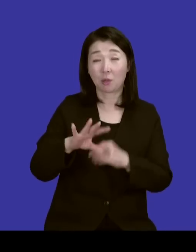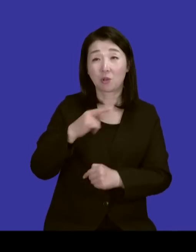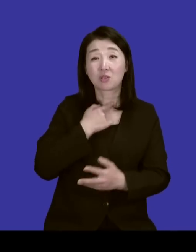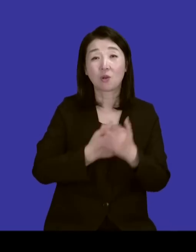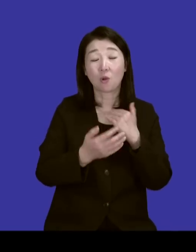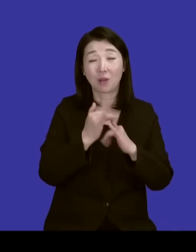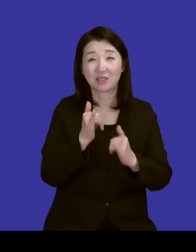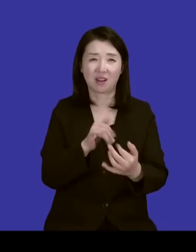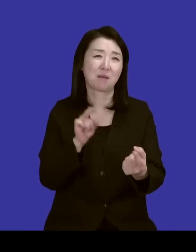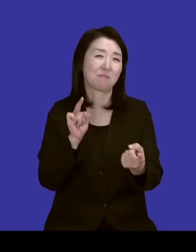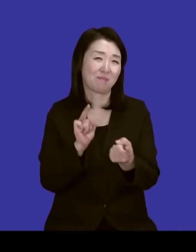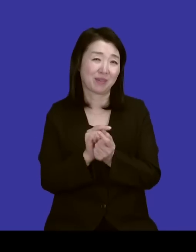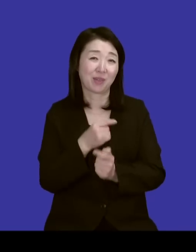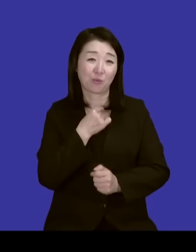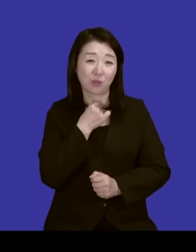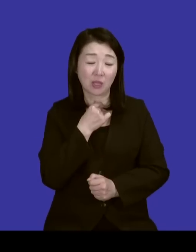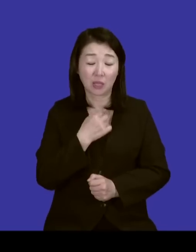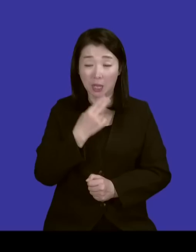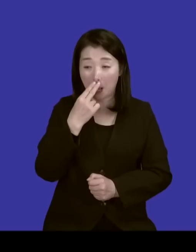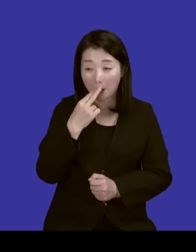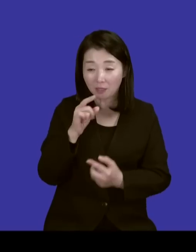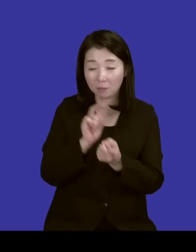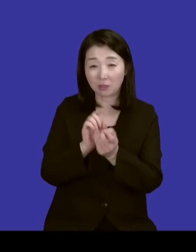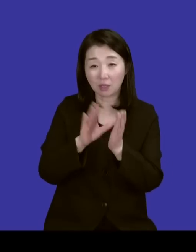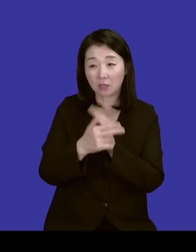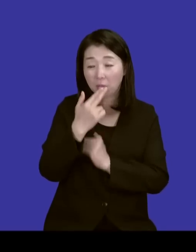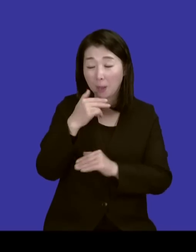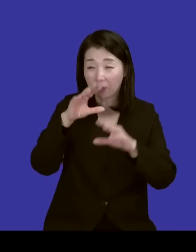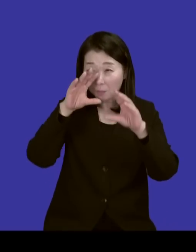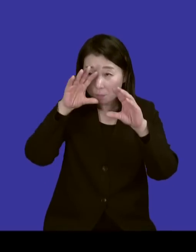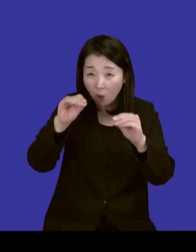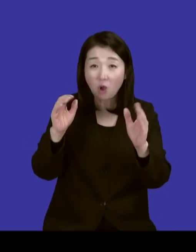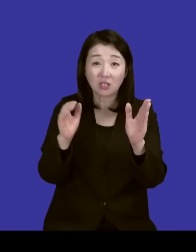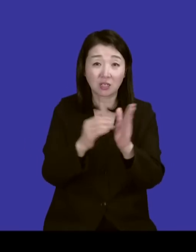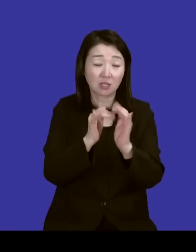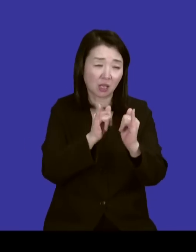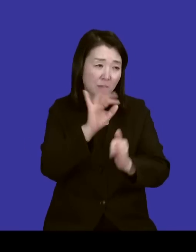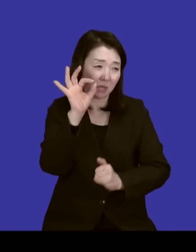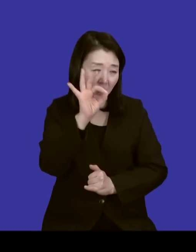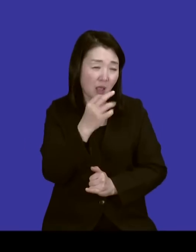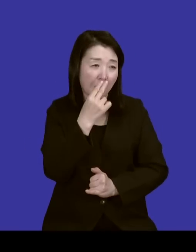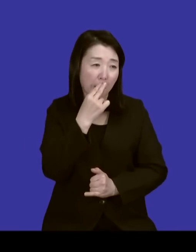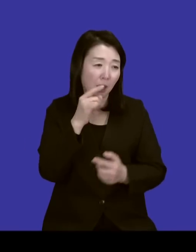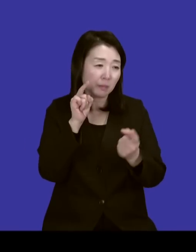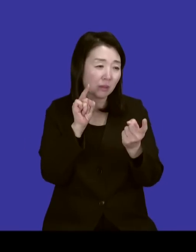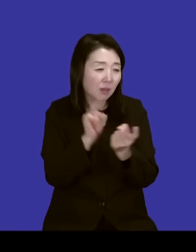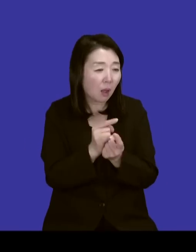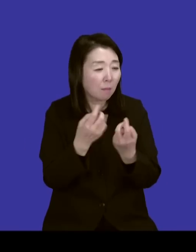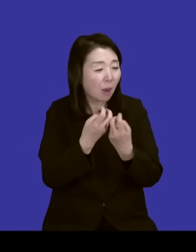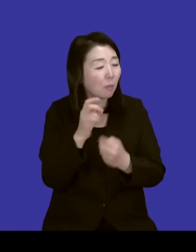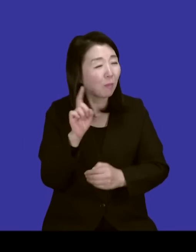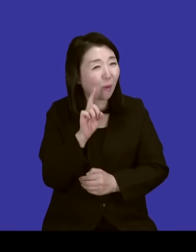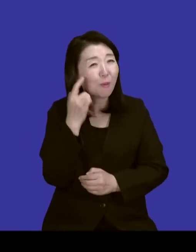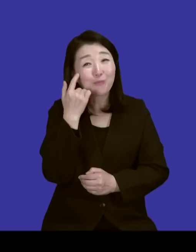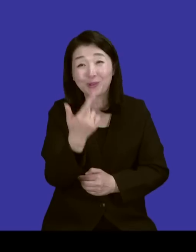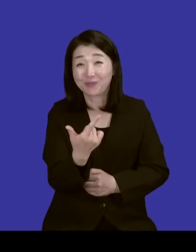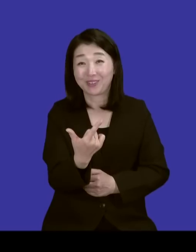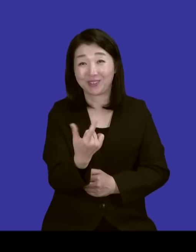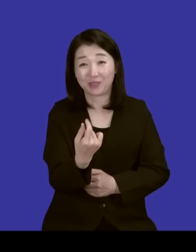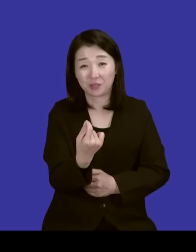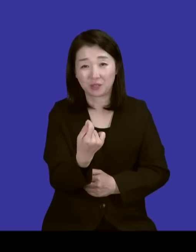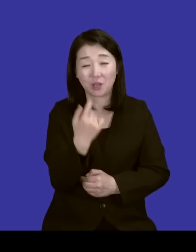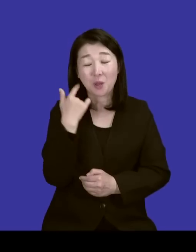찾아가게잖아요. 내가 감기 걸렸을 때 감기에 나은 사람을 찾아서 어떻게 이 감기에서 벗어날 수 있었는지 그런 것을